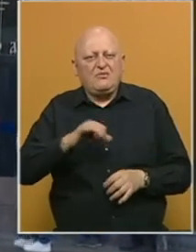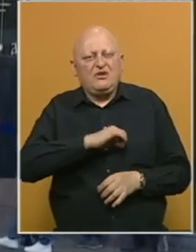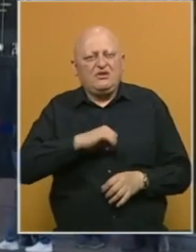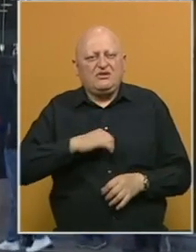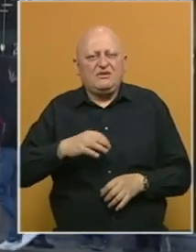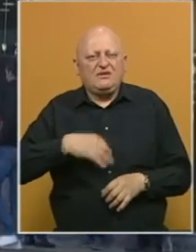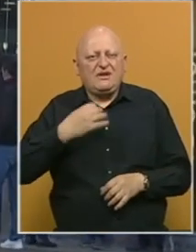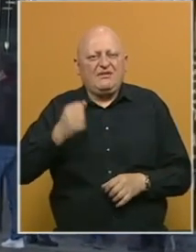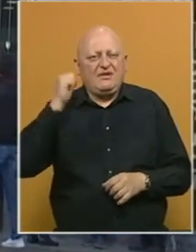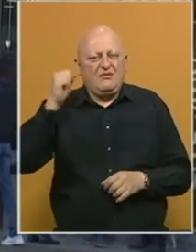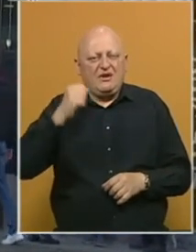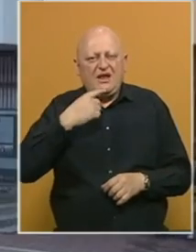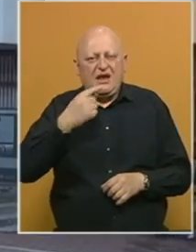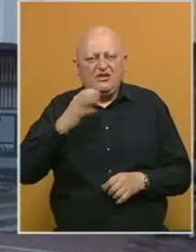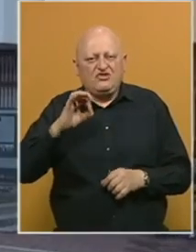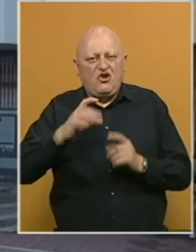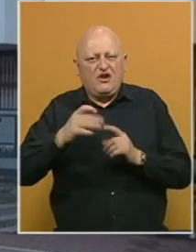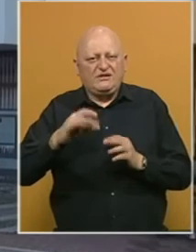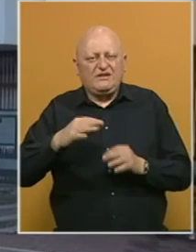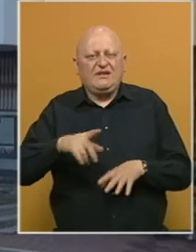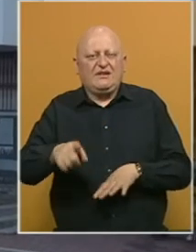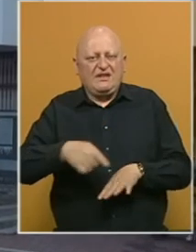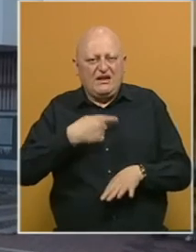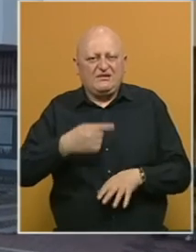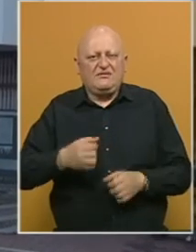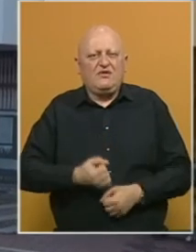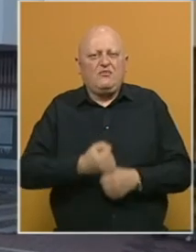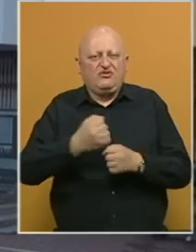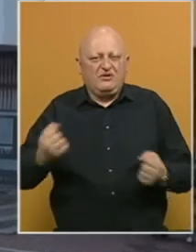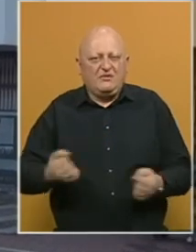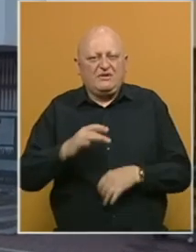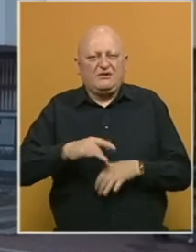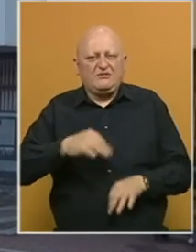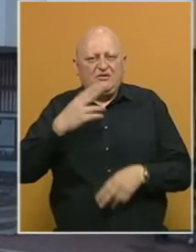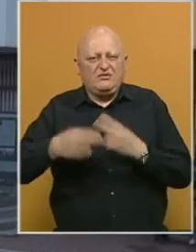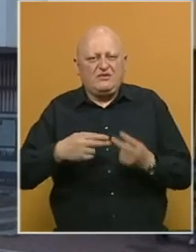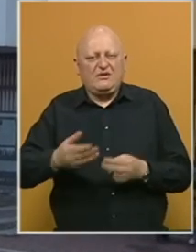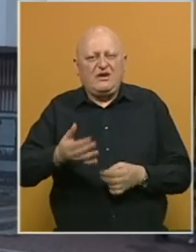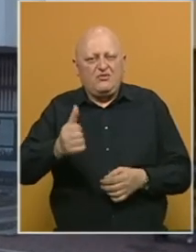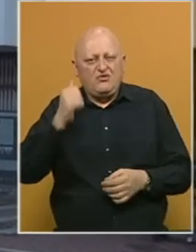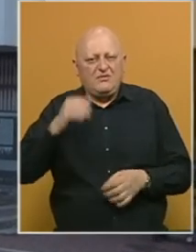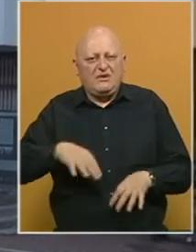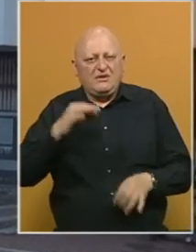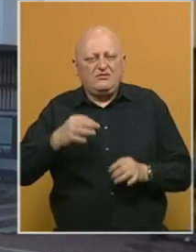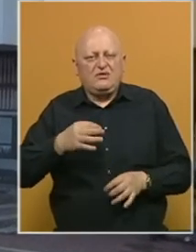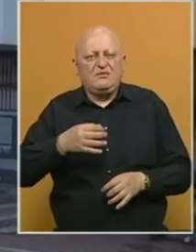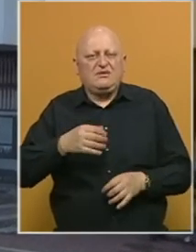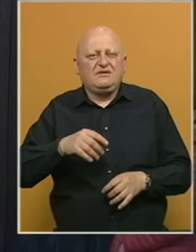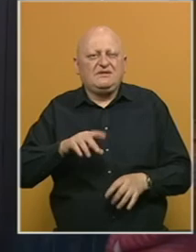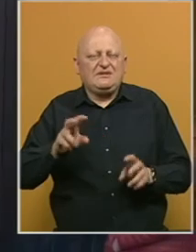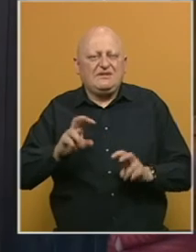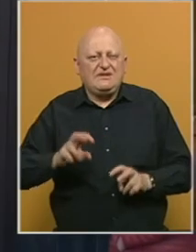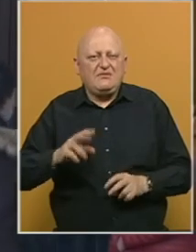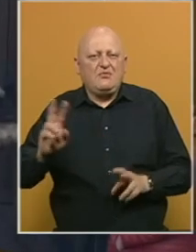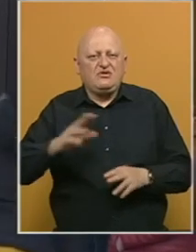interesu zdrave demokratije. Navode je da OEBS nastavlja da podržava napore Centralne izborne komisije da unaprijede izborni sistem te